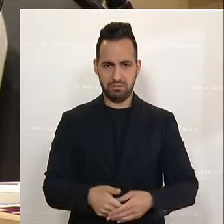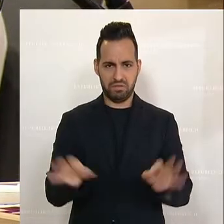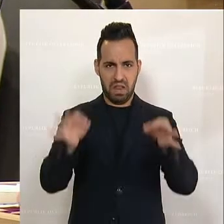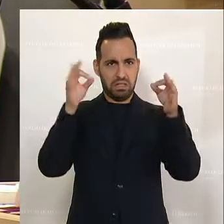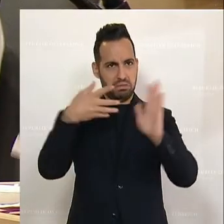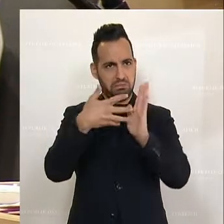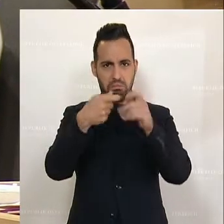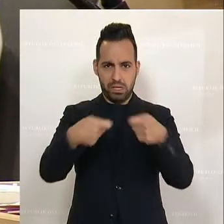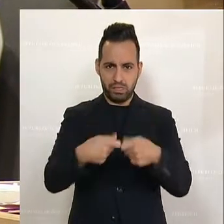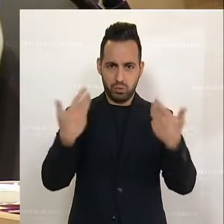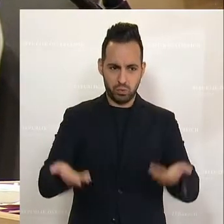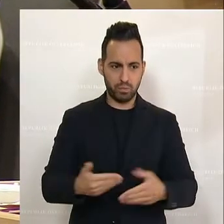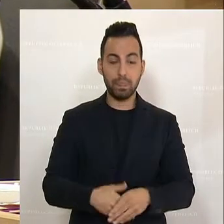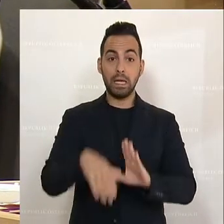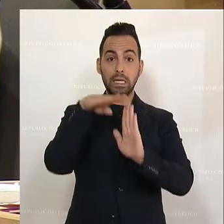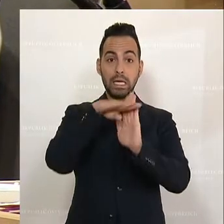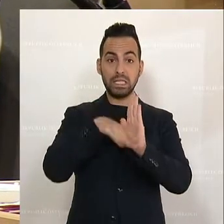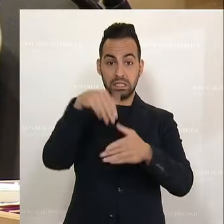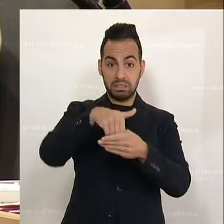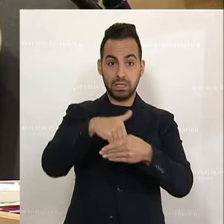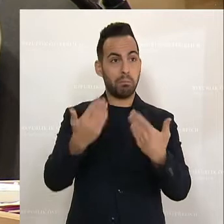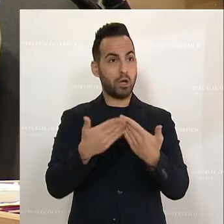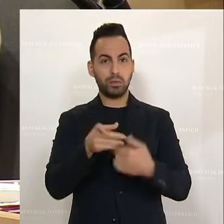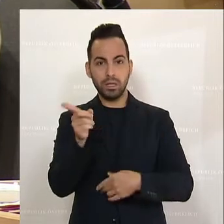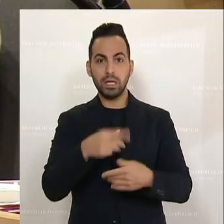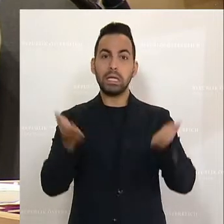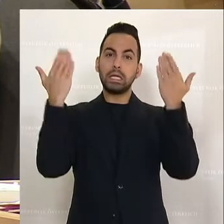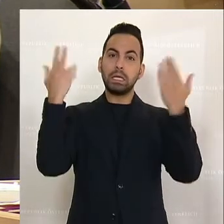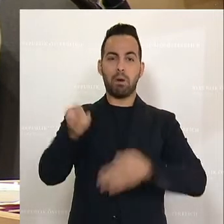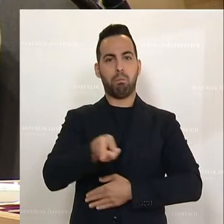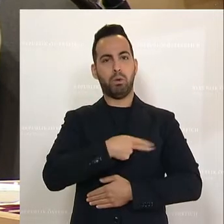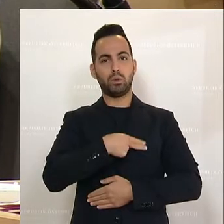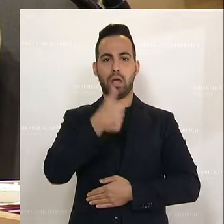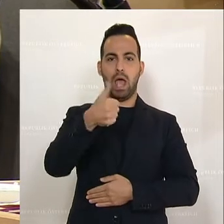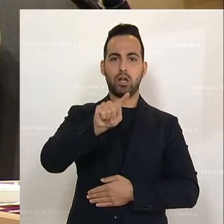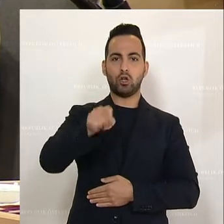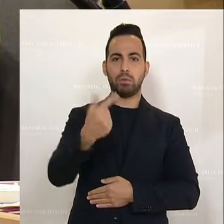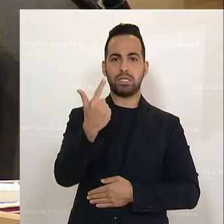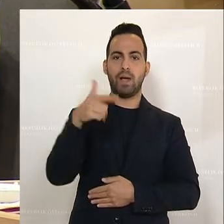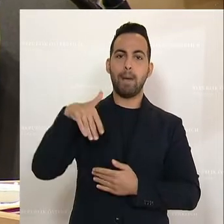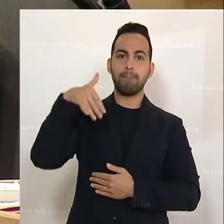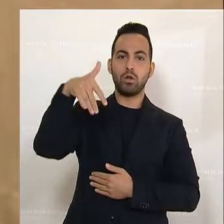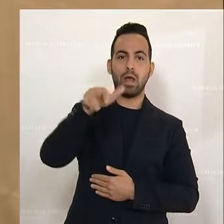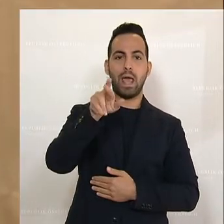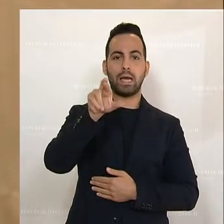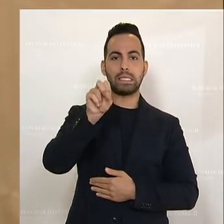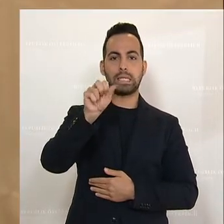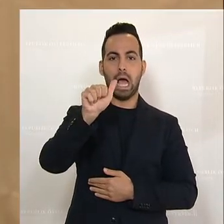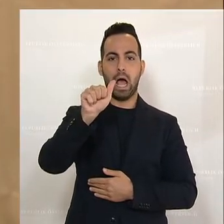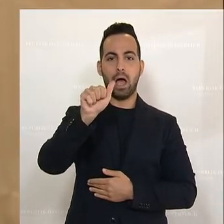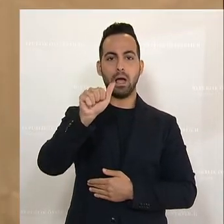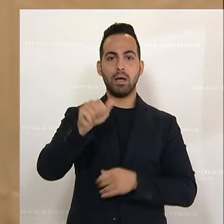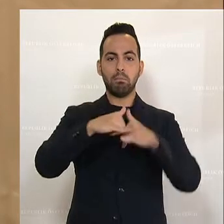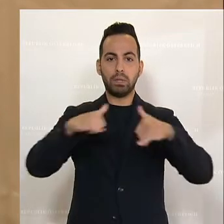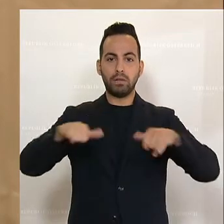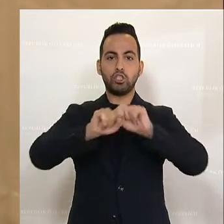Und wenn die Gesetze dann solche sind, wie die Geschichte mit dem Klimabonus, wo 1,2 Millionen RSA-Briefe durch die Republik verschickt werden,